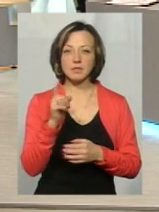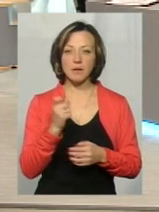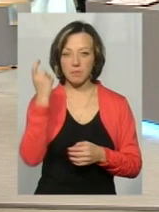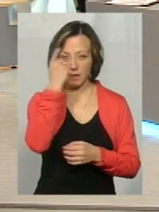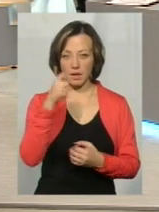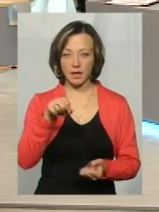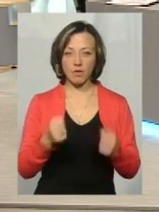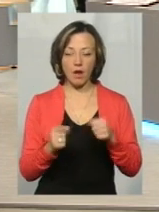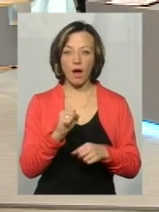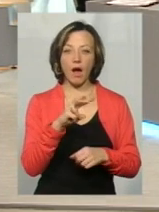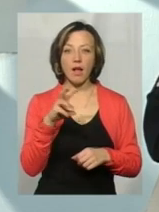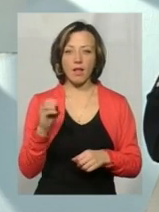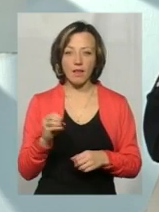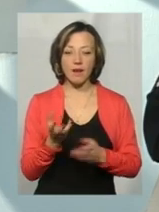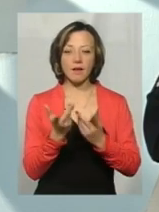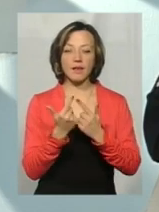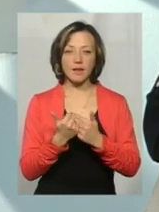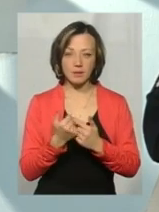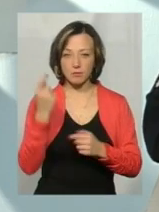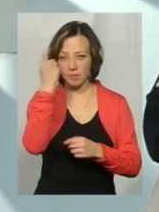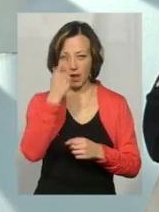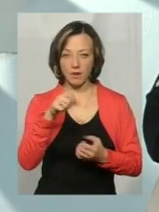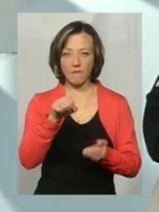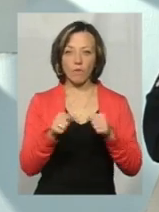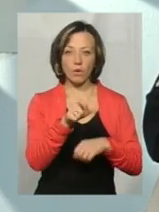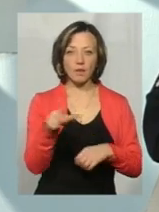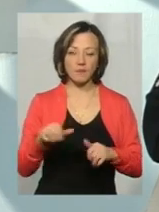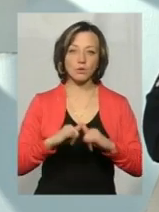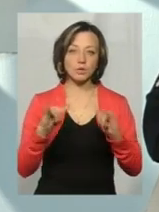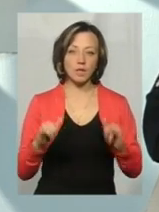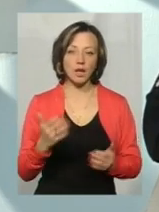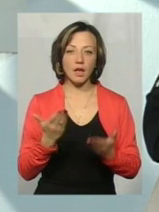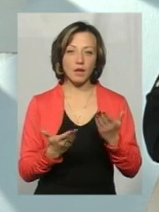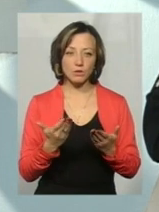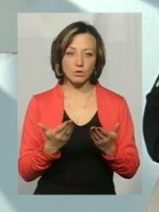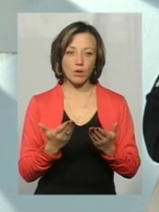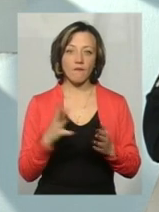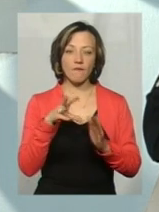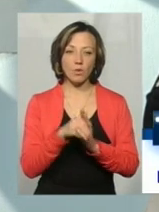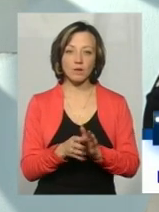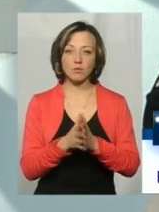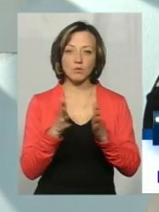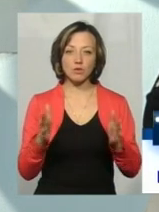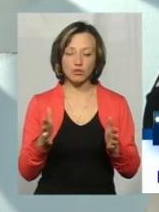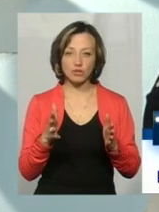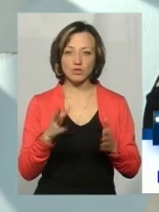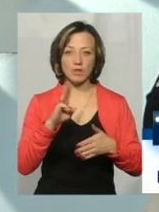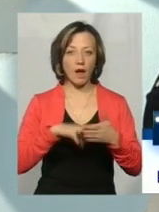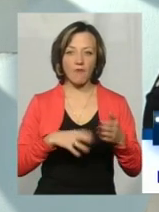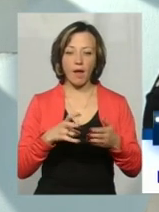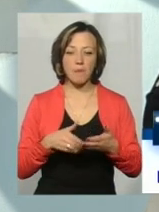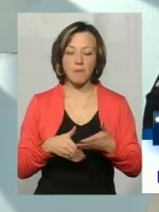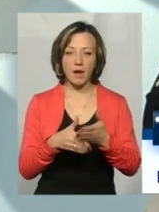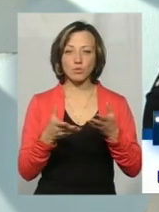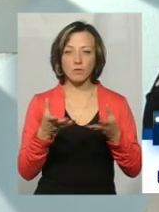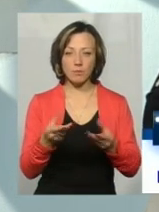кількість п'яних водіїв, все ж таки, на вулицях нашого міста зростає. Тому, якщо просто вводити більші штрафи, а не методи саме впливу на водіїв,